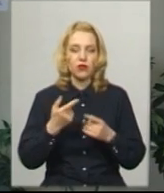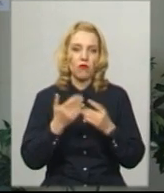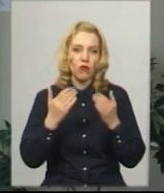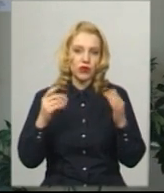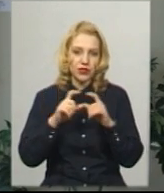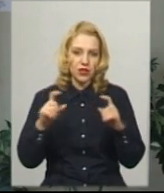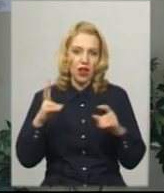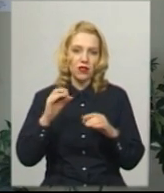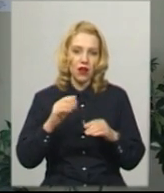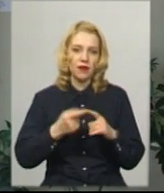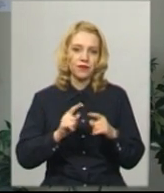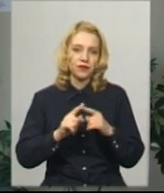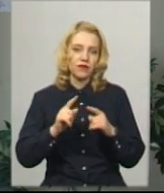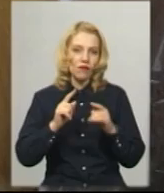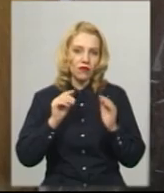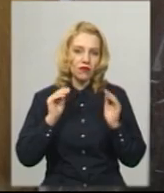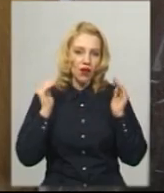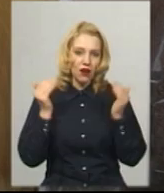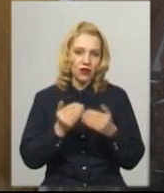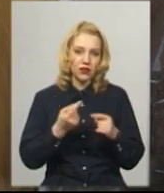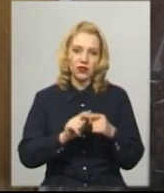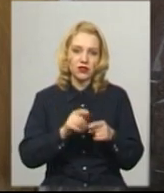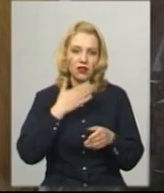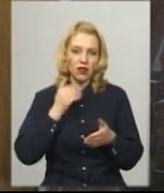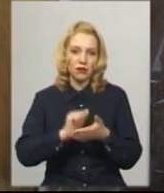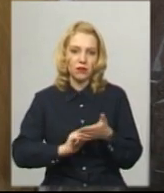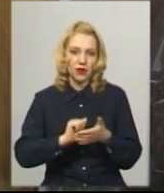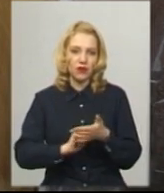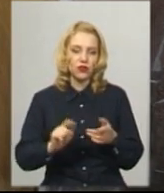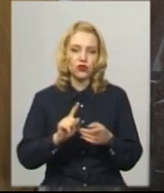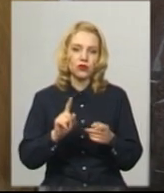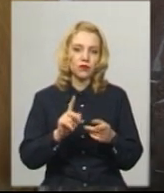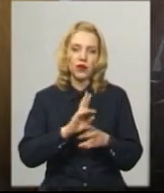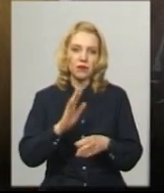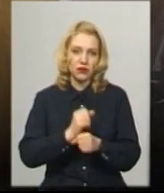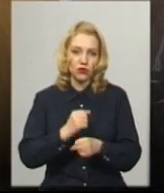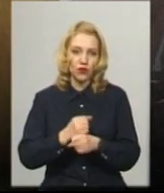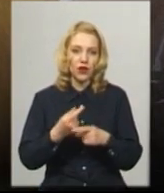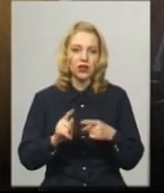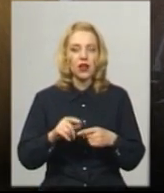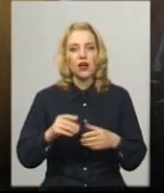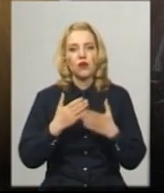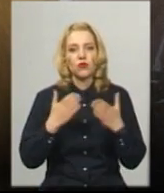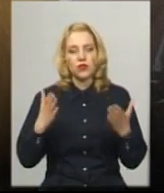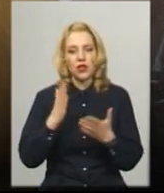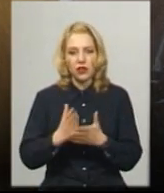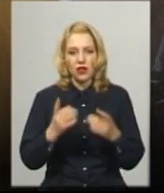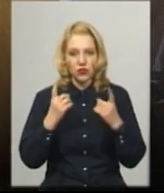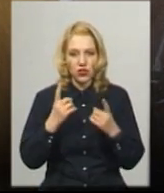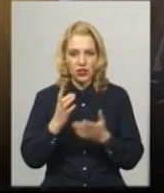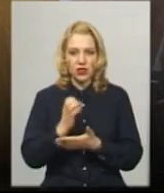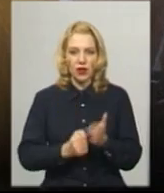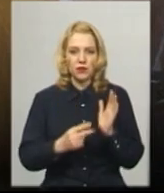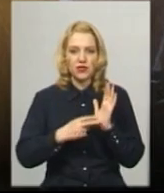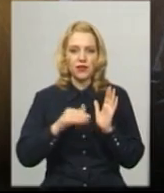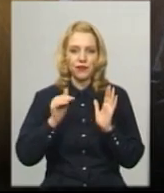не привід для тримання експонатів у сховищах, каже директорка Ольга Долінська. Музей володіє надзвичайно великим скарбом. Це близько 7 тисяч